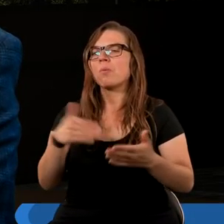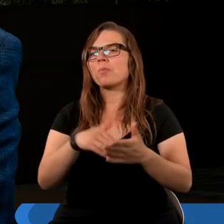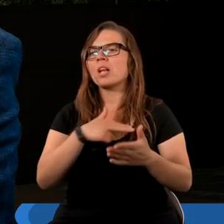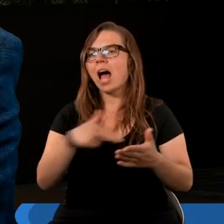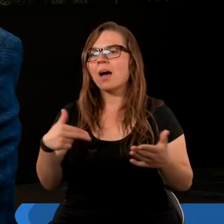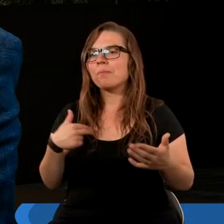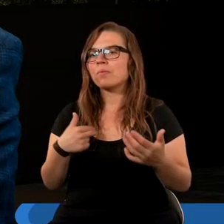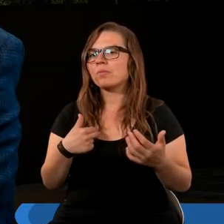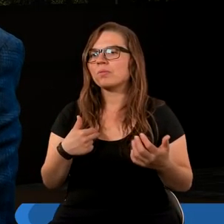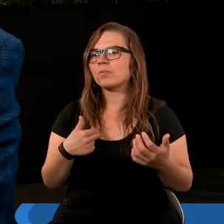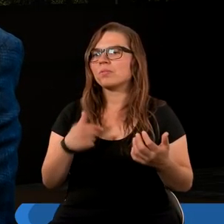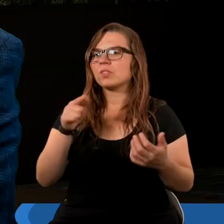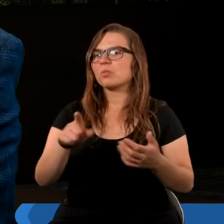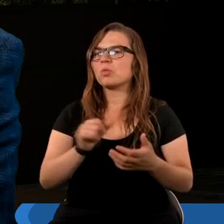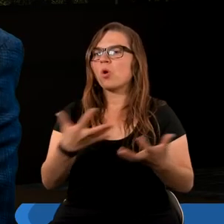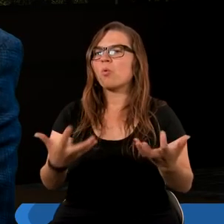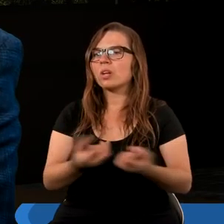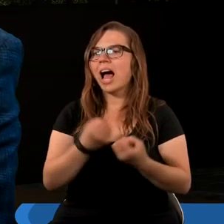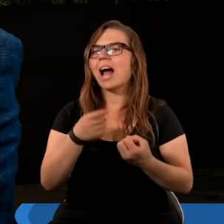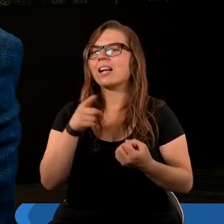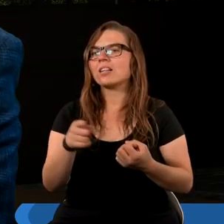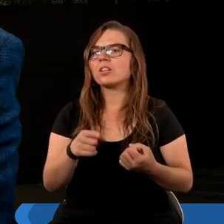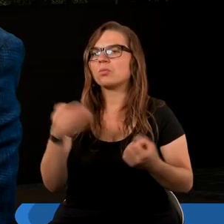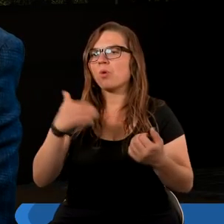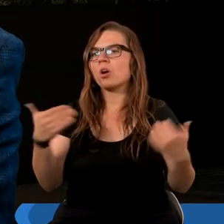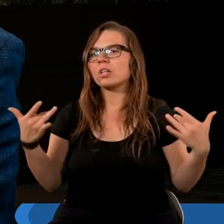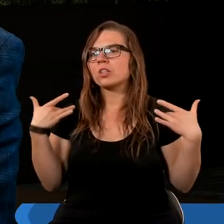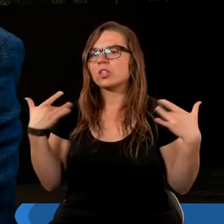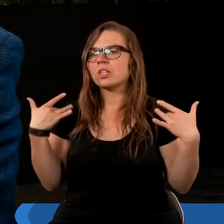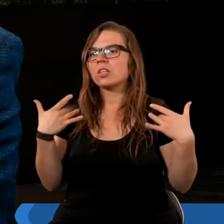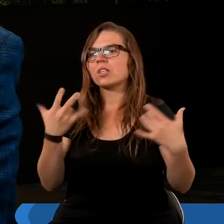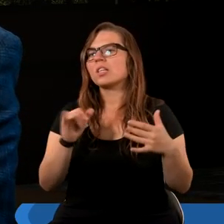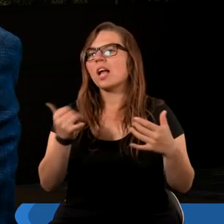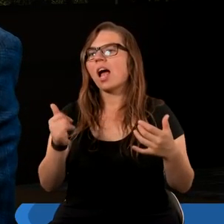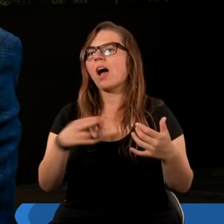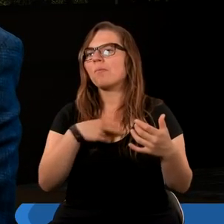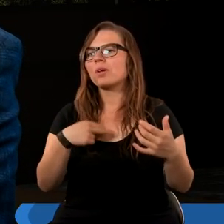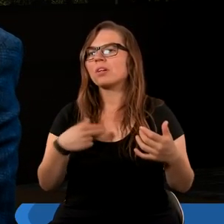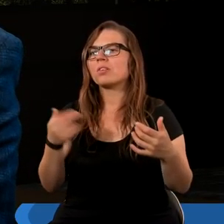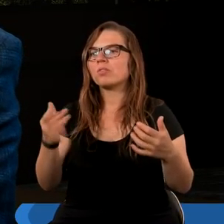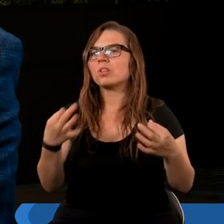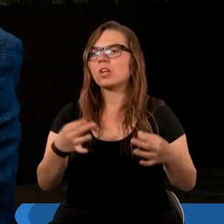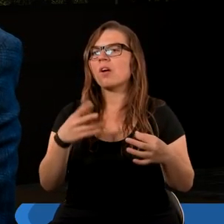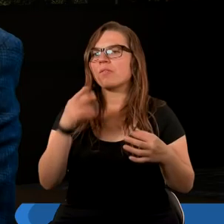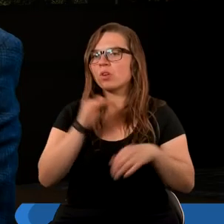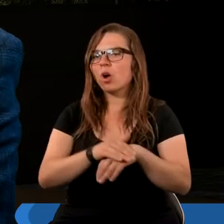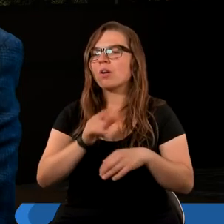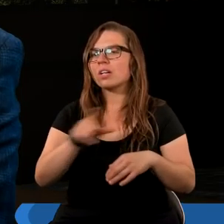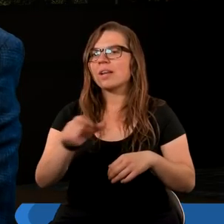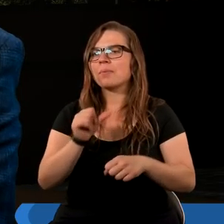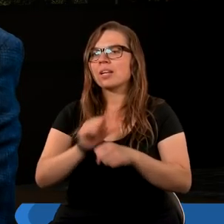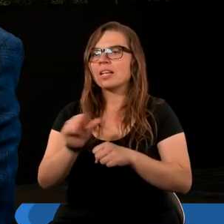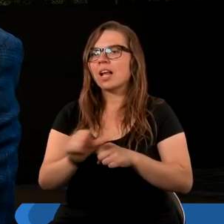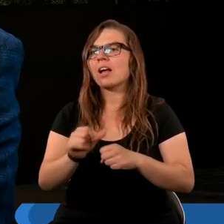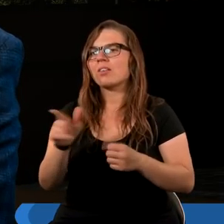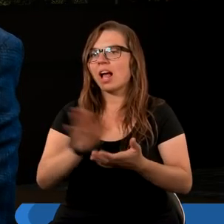Ameryka, gdzie ludzie się udali z nadziejami na to, że będą mogli żyć nie jak chcą, ale rzeczywiście w zgodzie ze swoim sumieniem